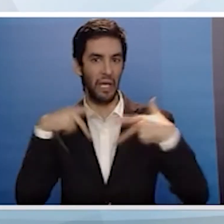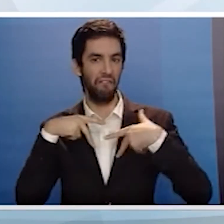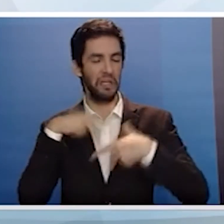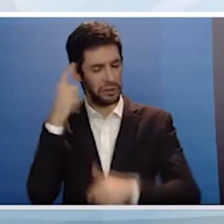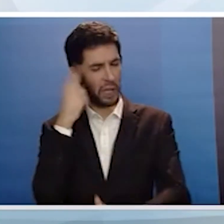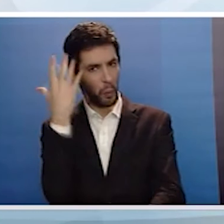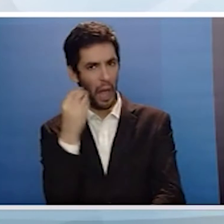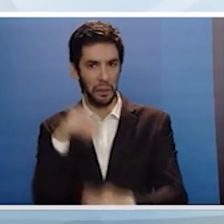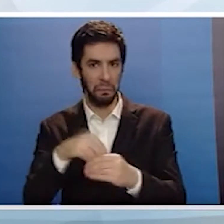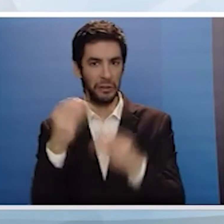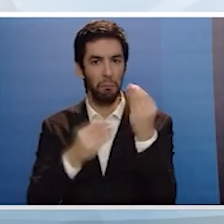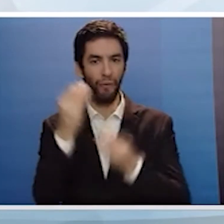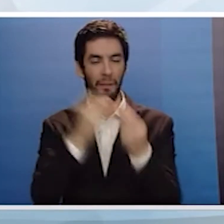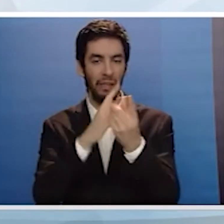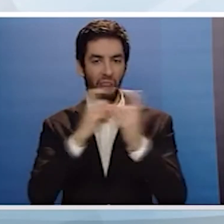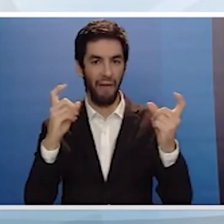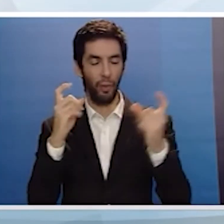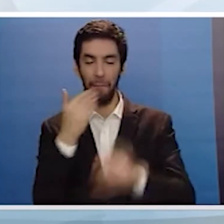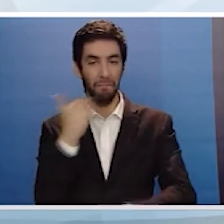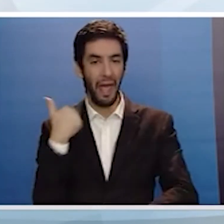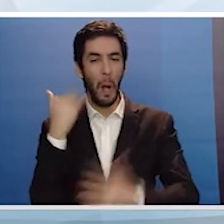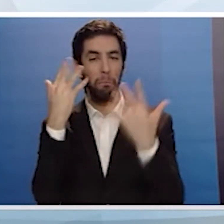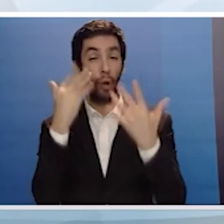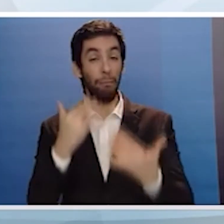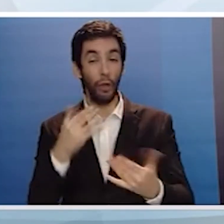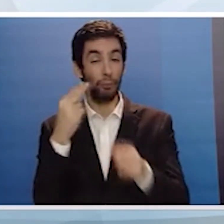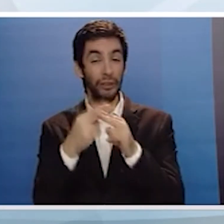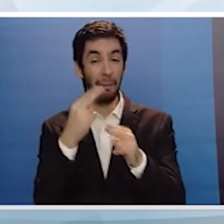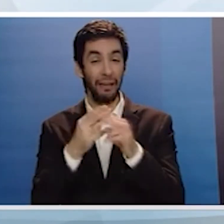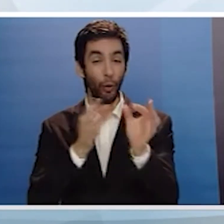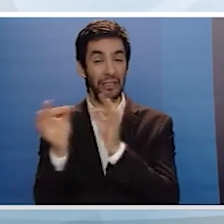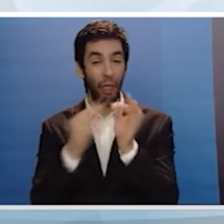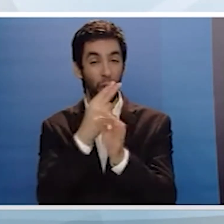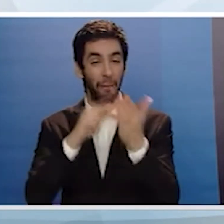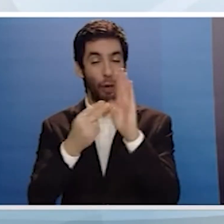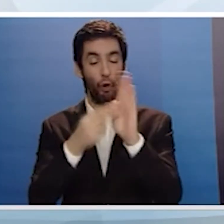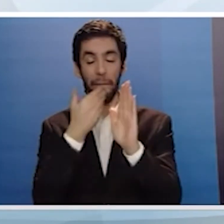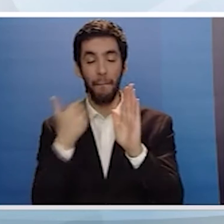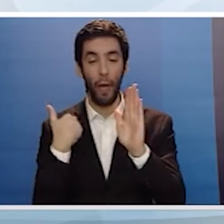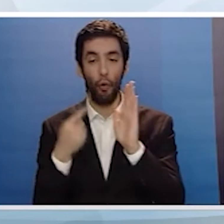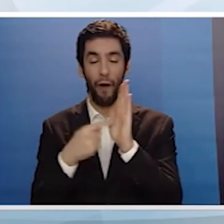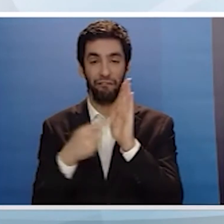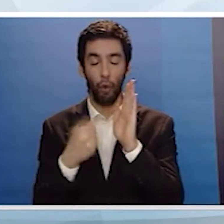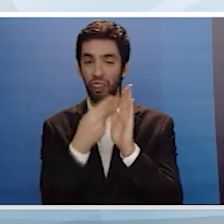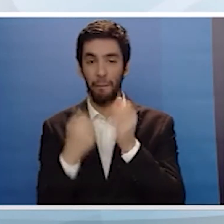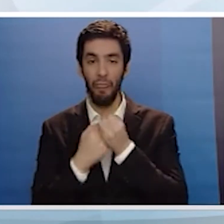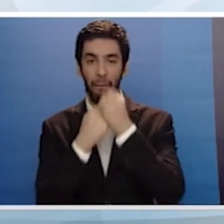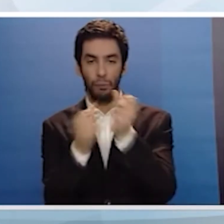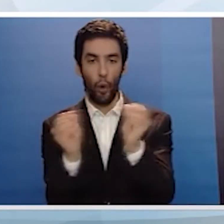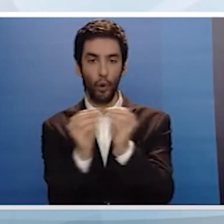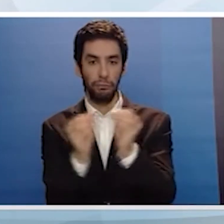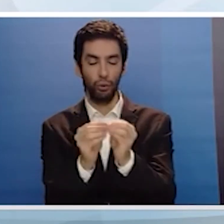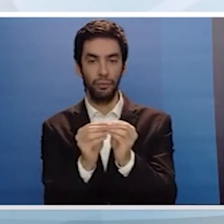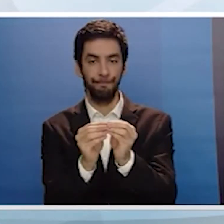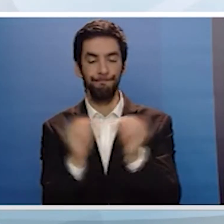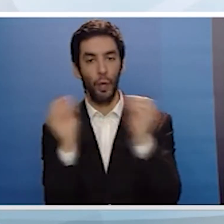Δεν είναι στήριξη ή συμπόρευση με την κυβέρνηση Είναι στήριξη και συμπόρευση με τους πολίτες τους